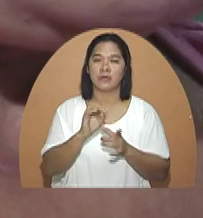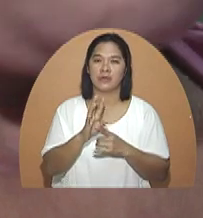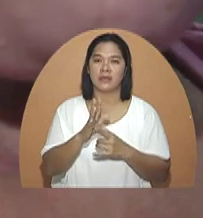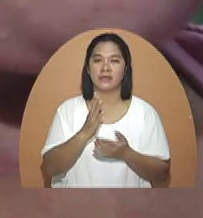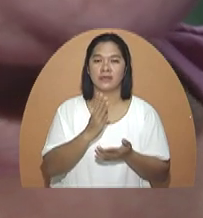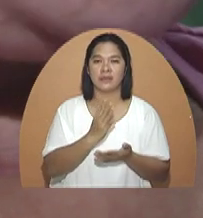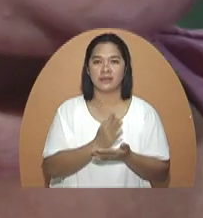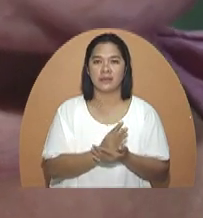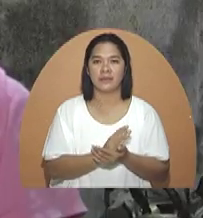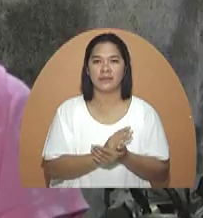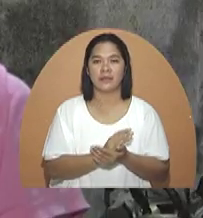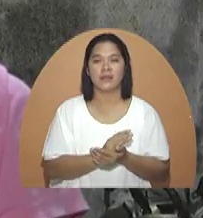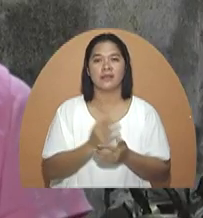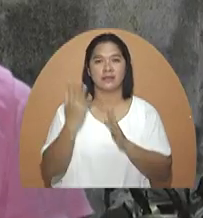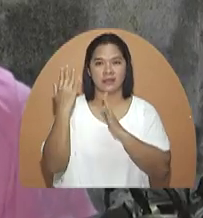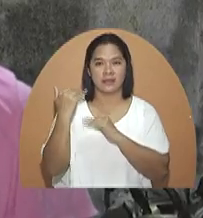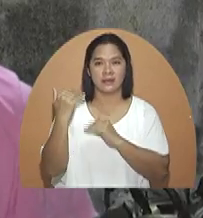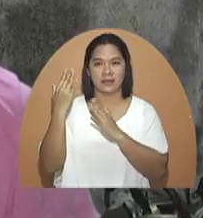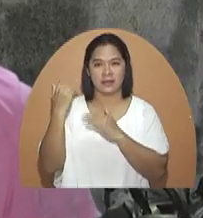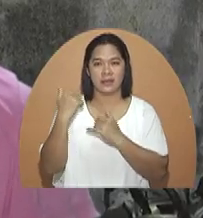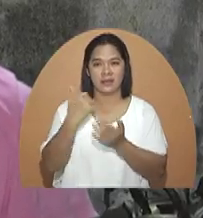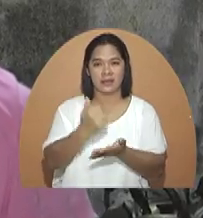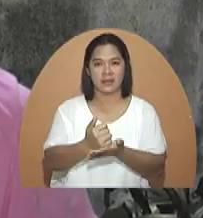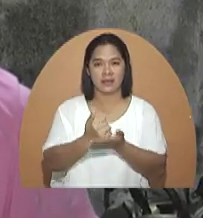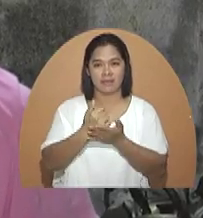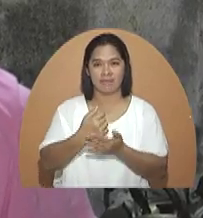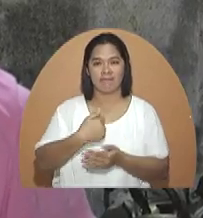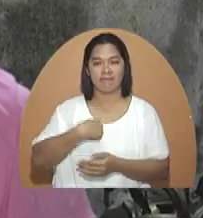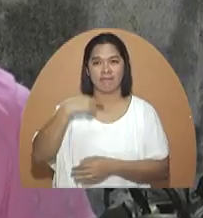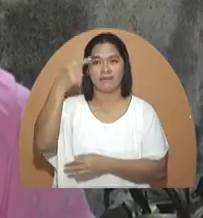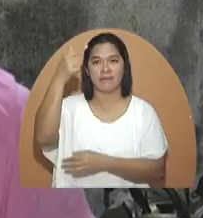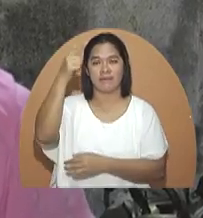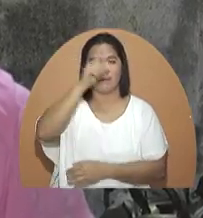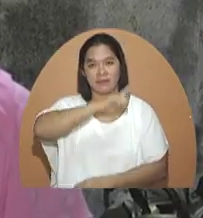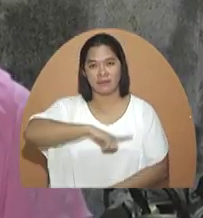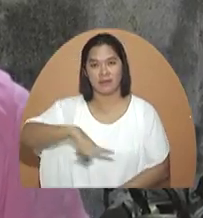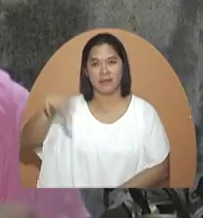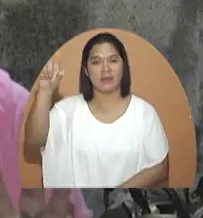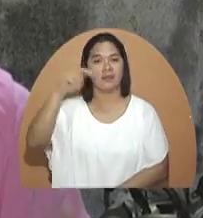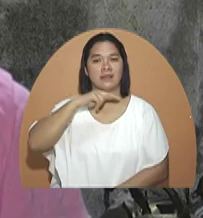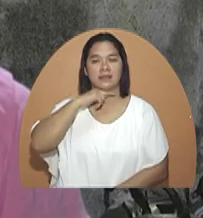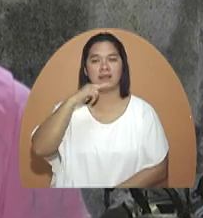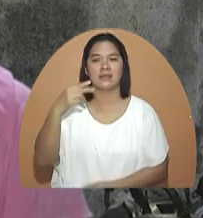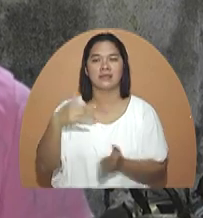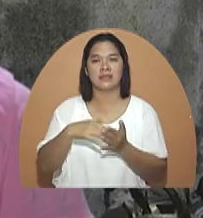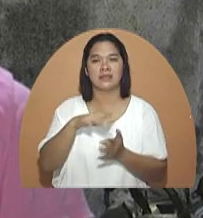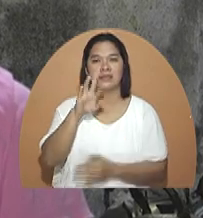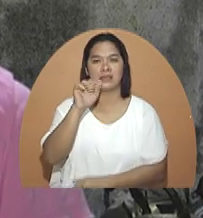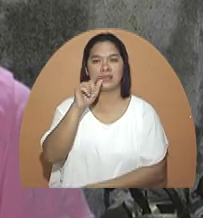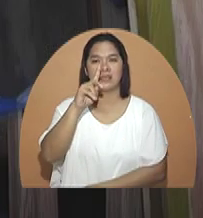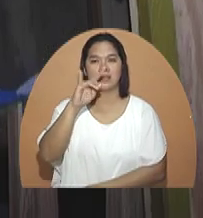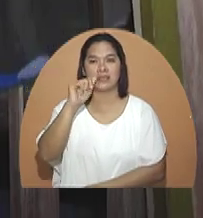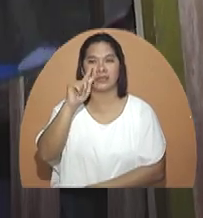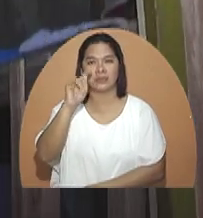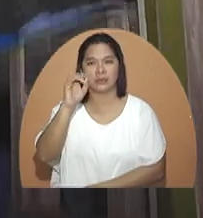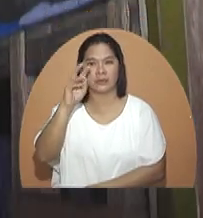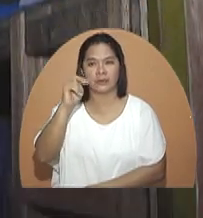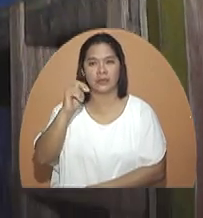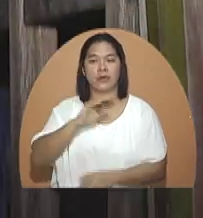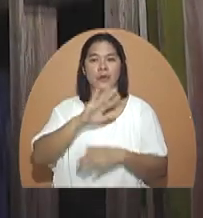pwedeng hindi naman. Kaya sana, tulungan ako ng Panginoon nga ano. Hindi na ako i-reduce yun uli.